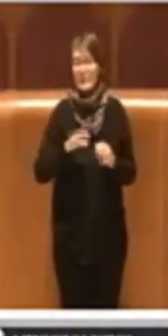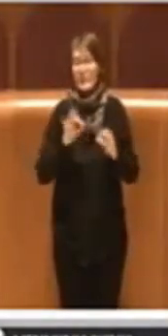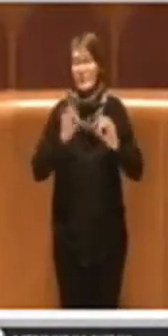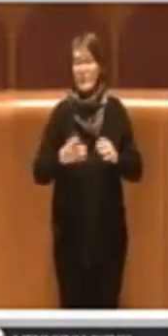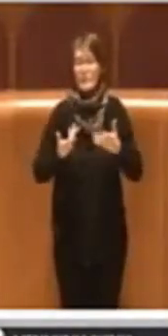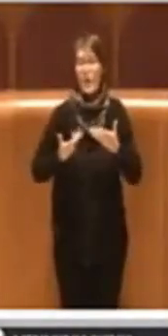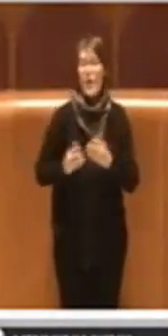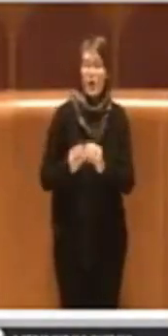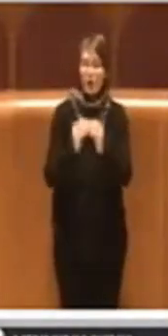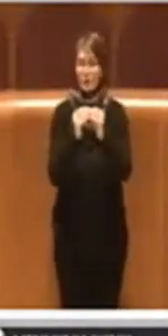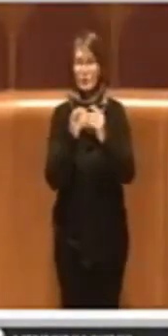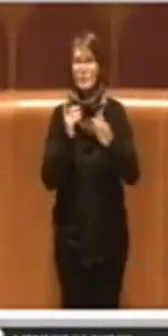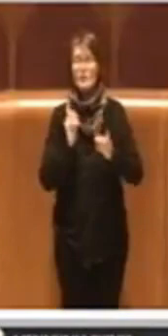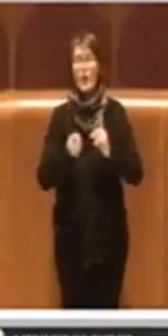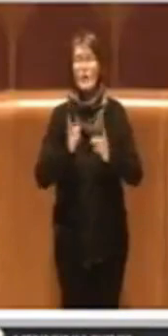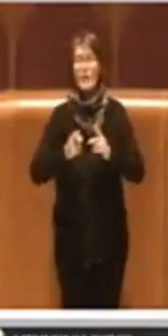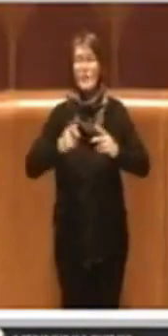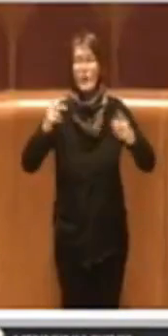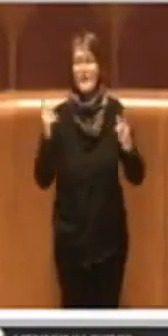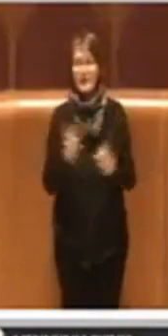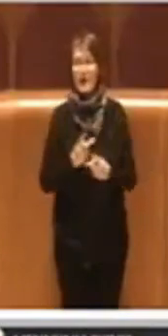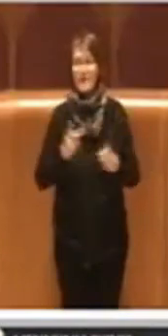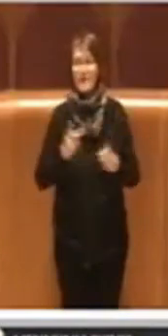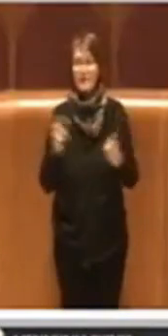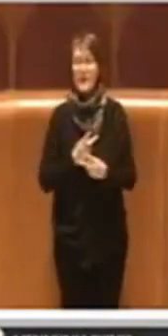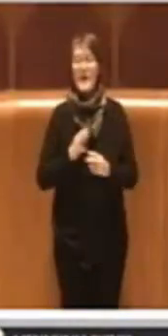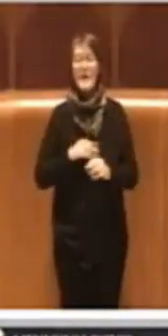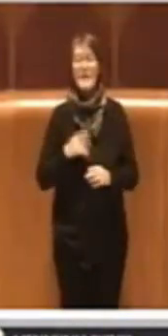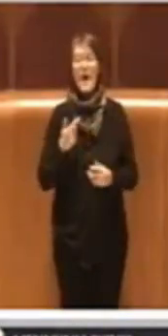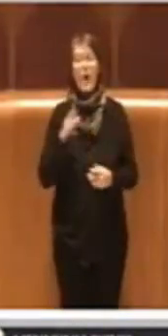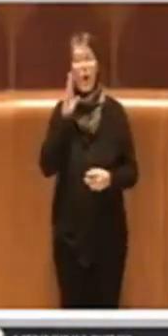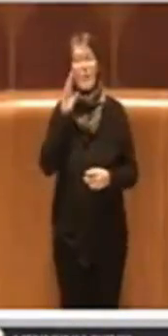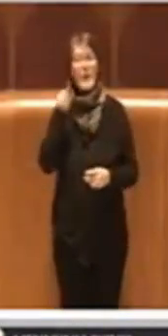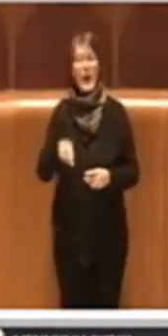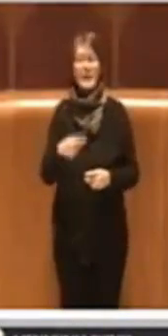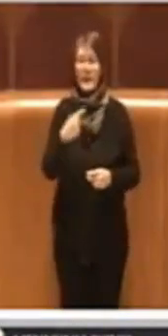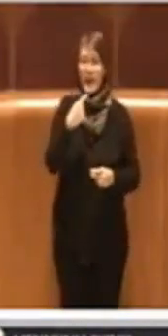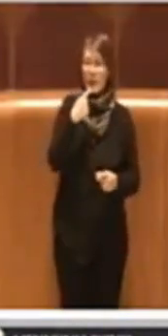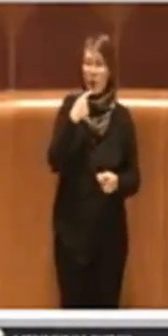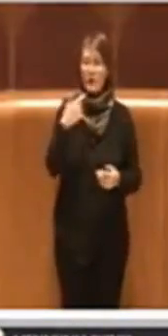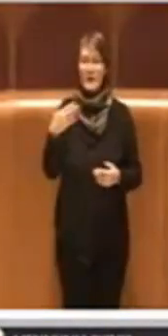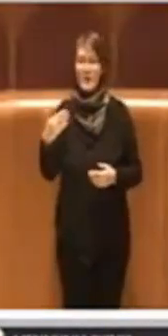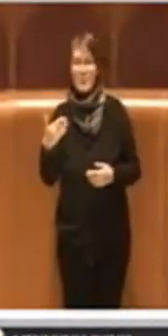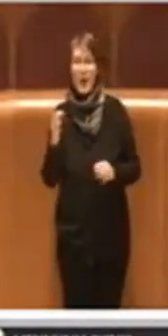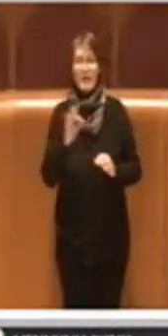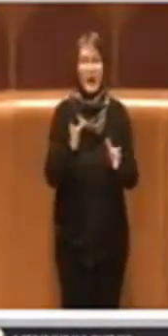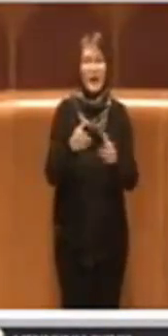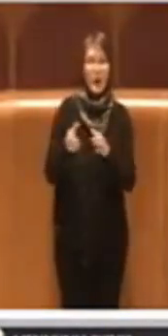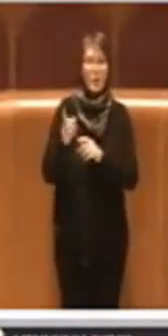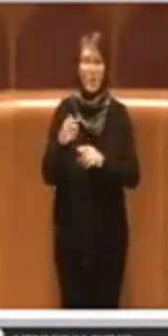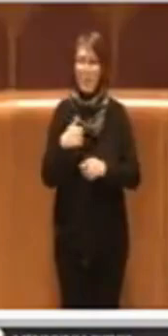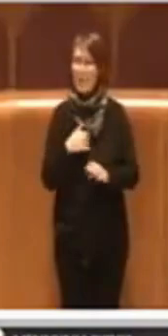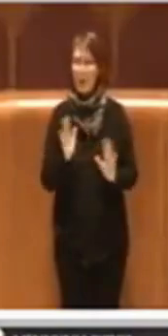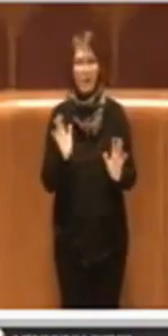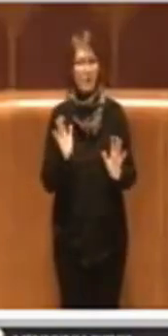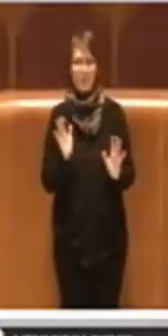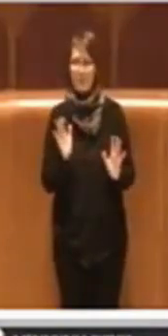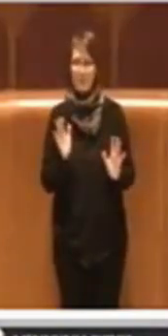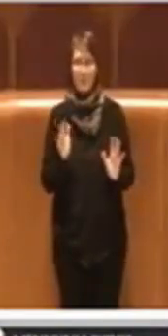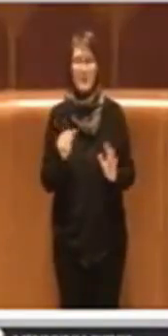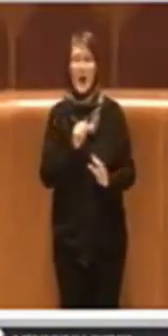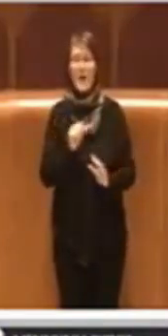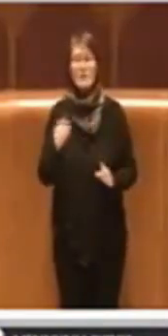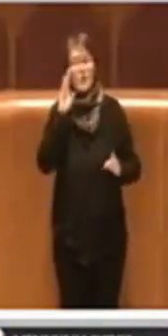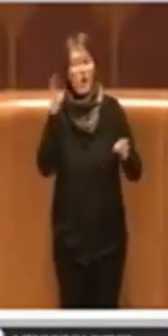colore politico, ma semplicemente alla garanzia e alla volontà di